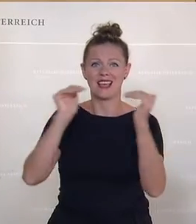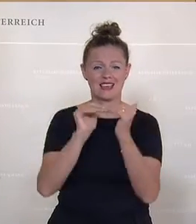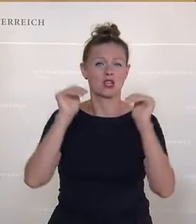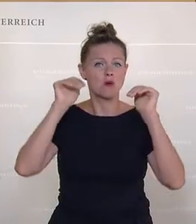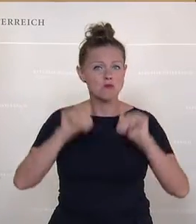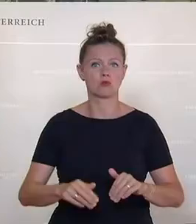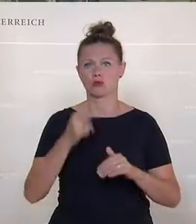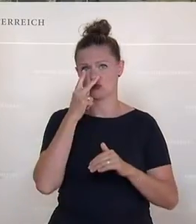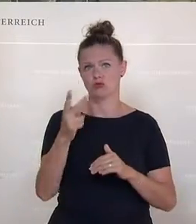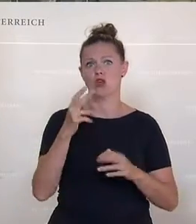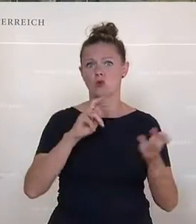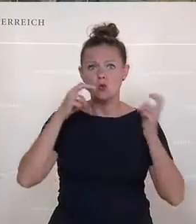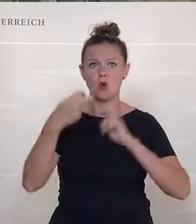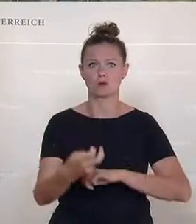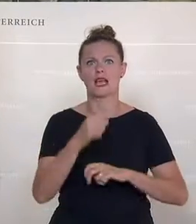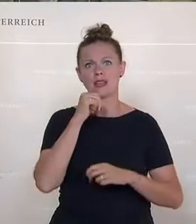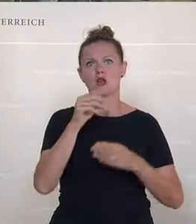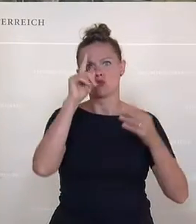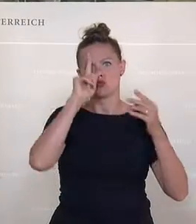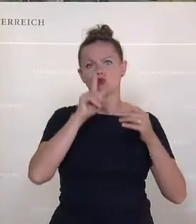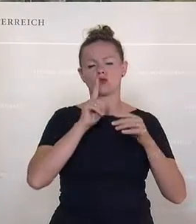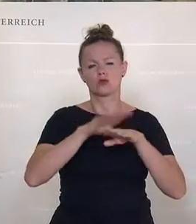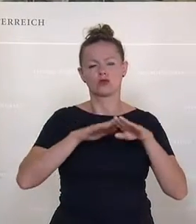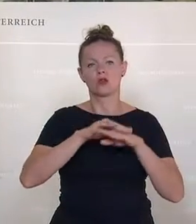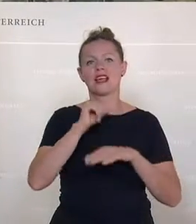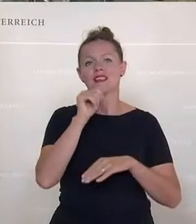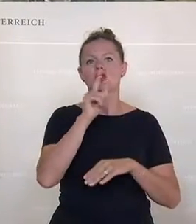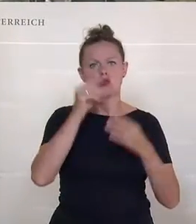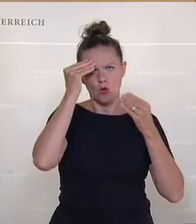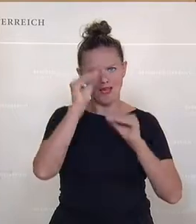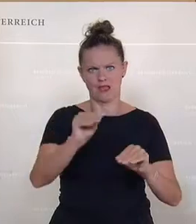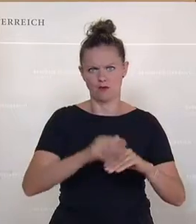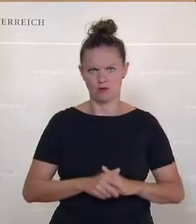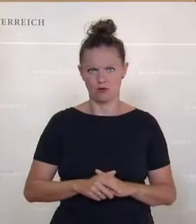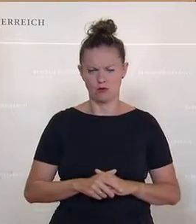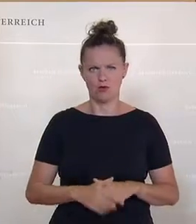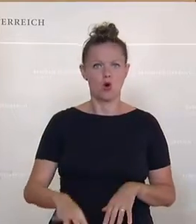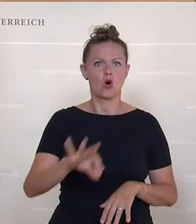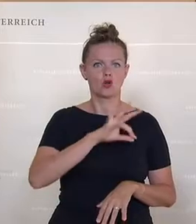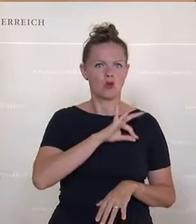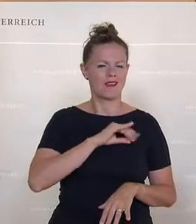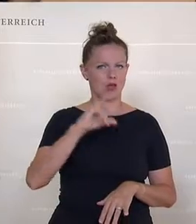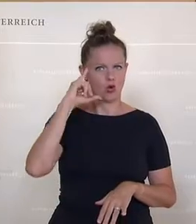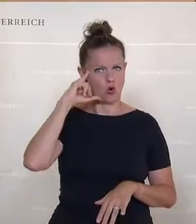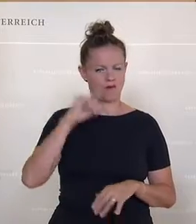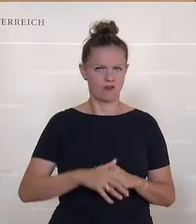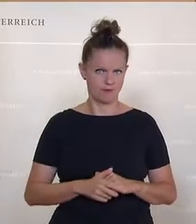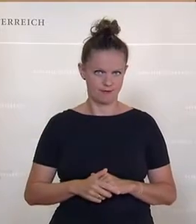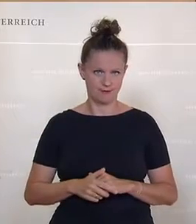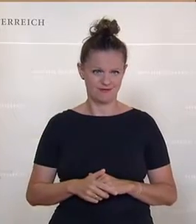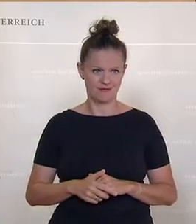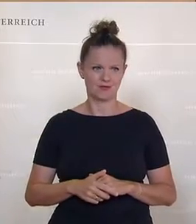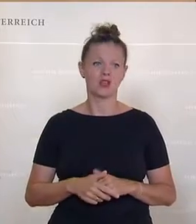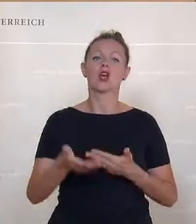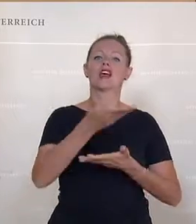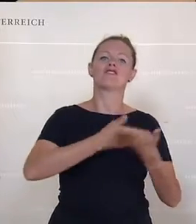Da braucht es mehr wie Ankündigungen. Und zum Kollegen Kopf, weil heute wieder der Spruch gekommen ist, wenn